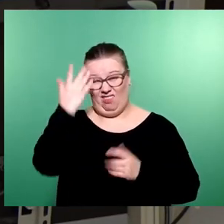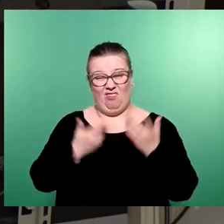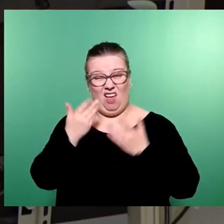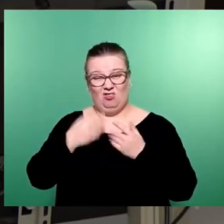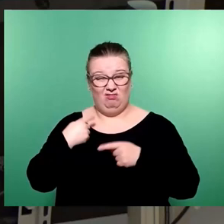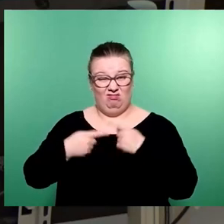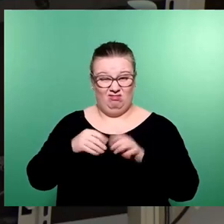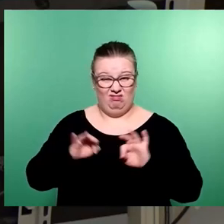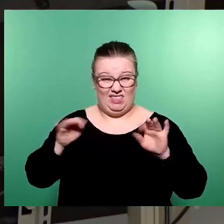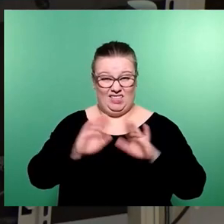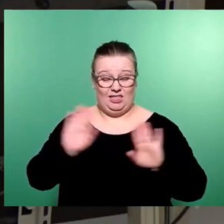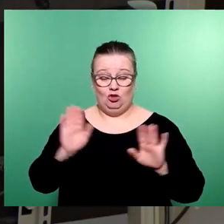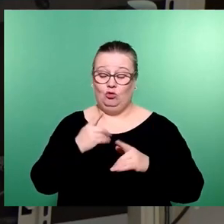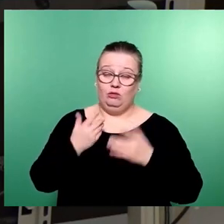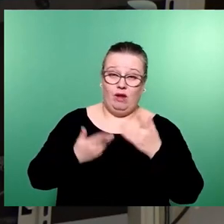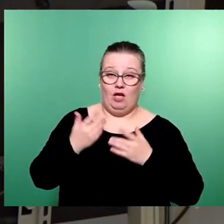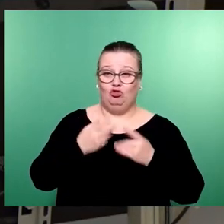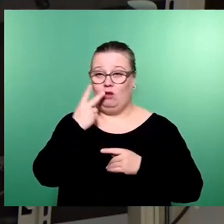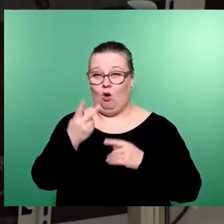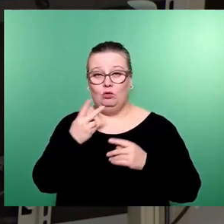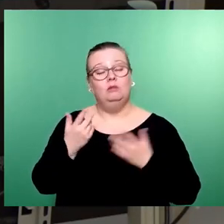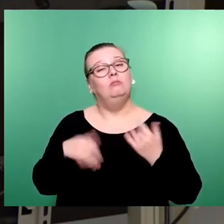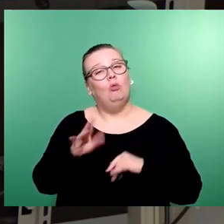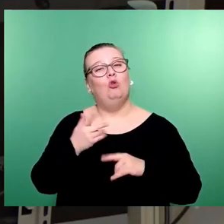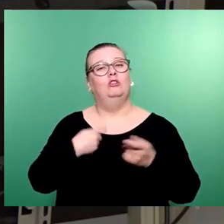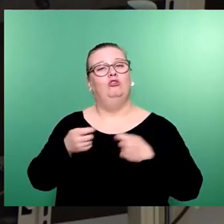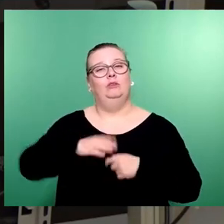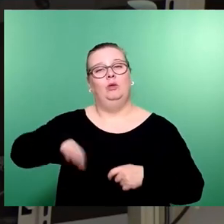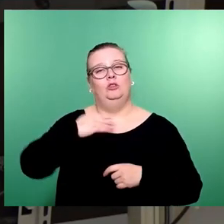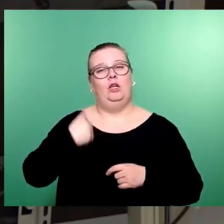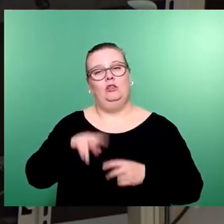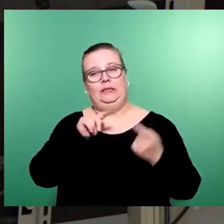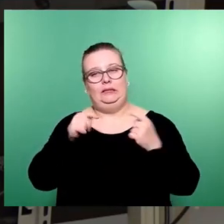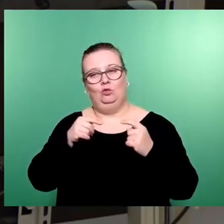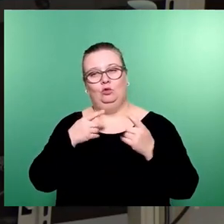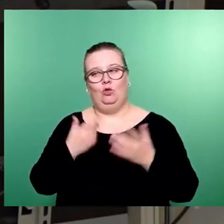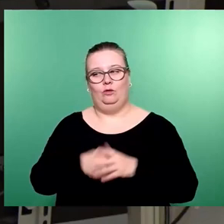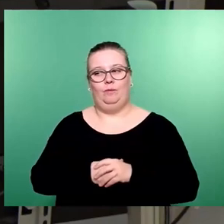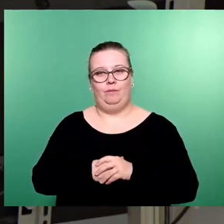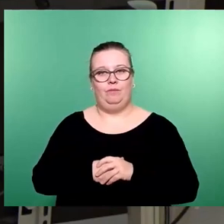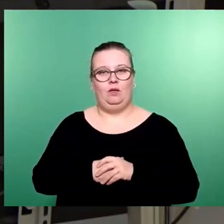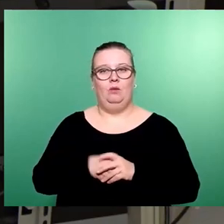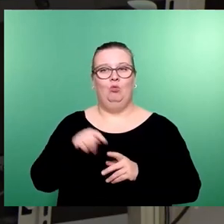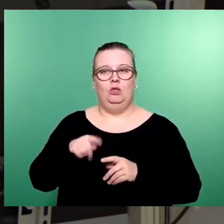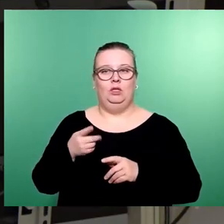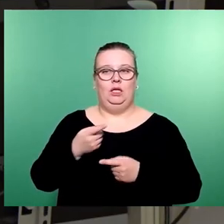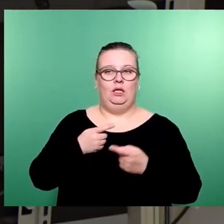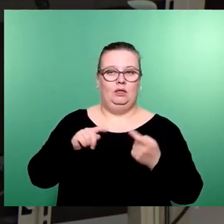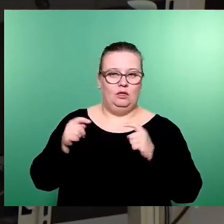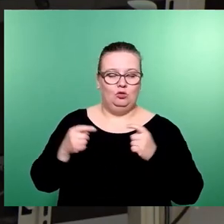vorwärts geht und man lieber unproblematischere Fragen im Geschäftsbereich von Herrn Kühn diskutiert. Nach diesen Diskussionen und einer